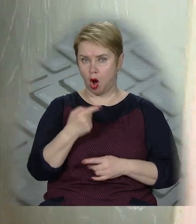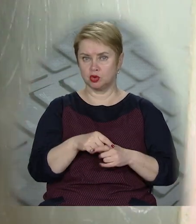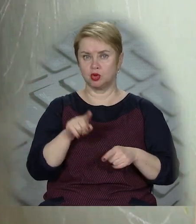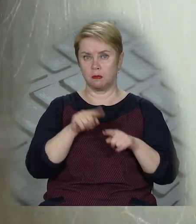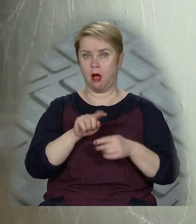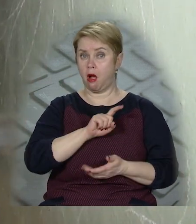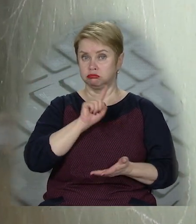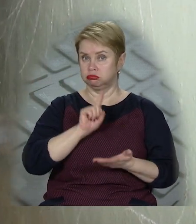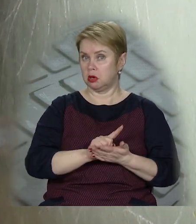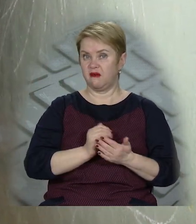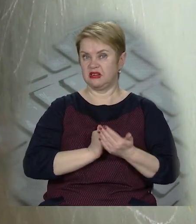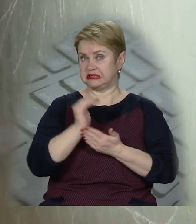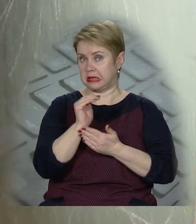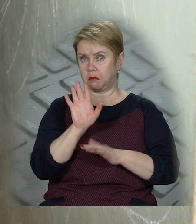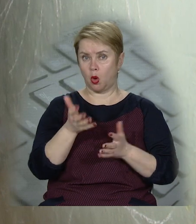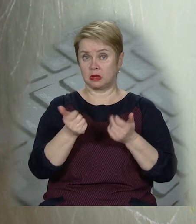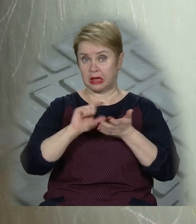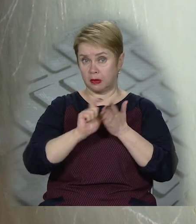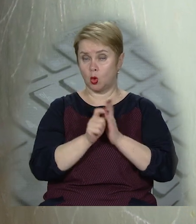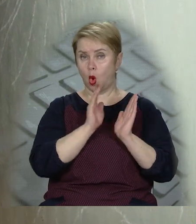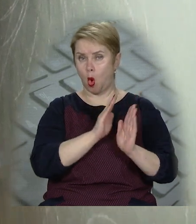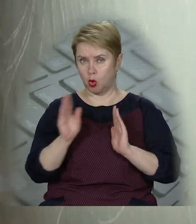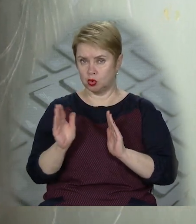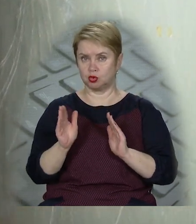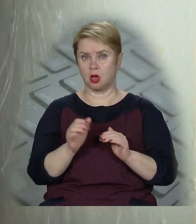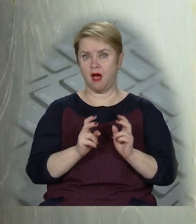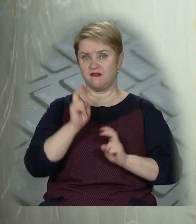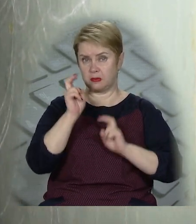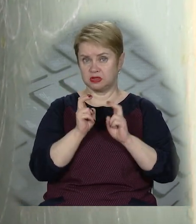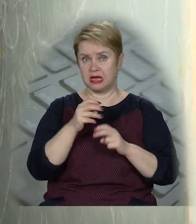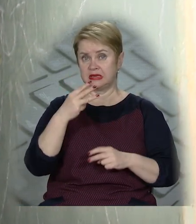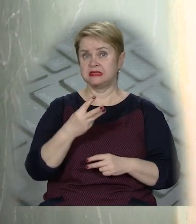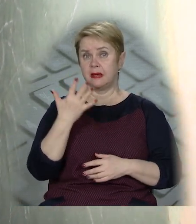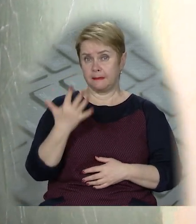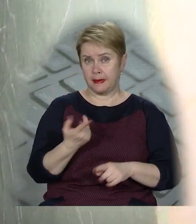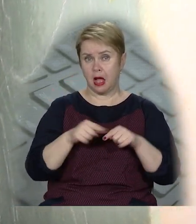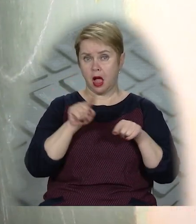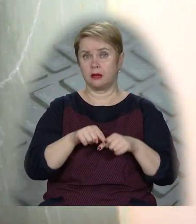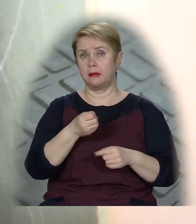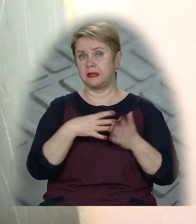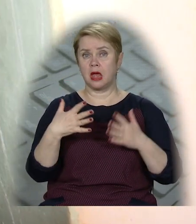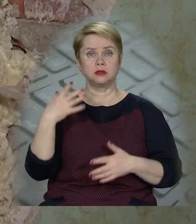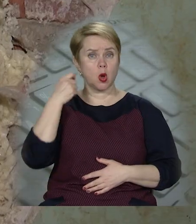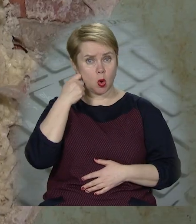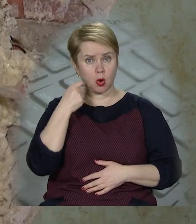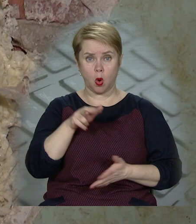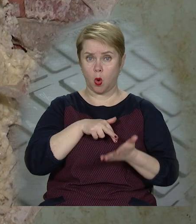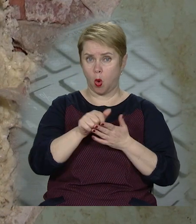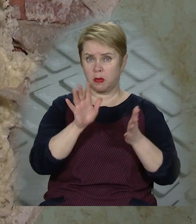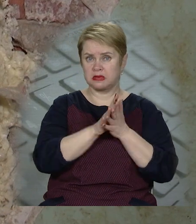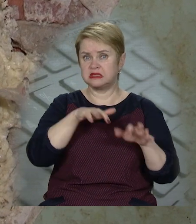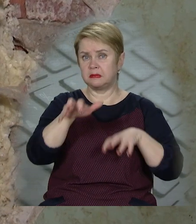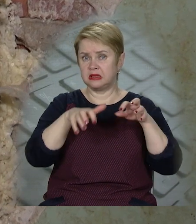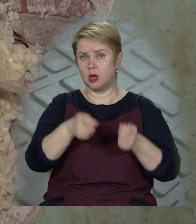навіть обіймала керівну посаду. Потім отримала кімнату у гуртожитку на фабрично-заводській 35 і останні 15 років ходить по